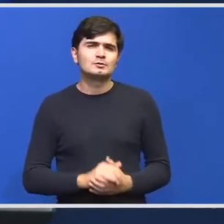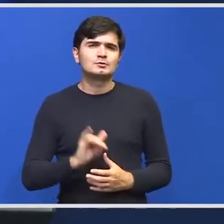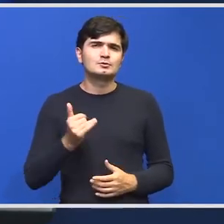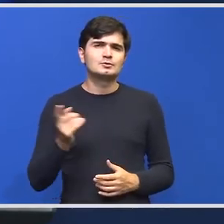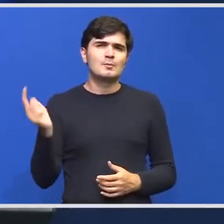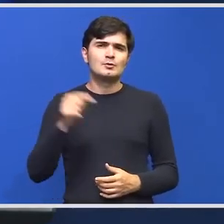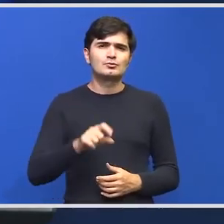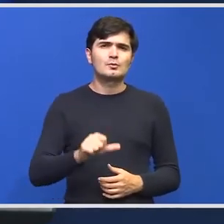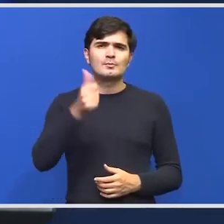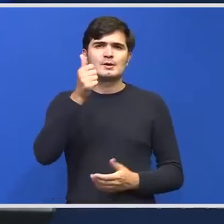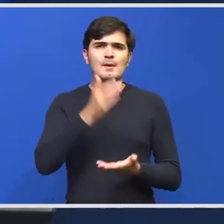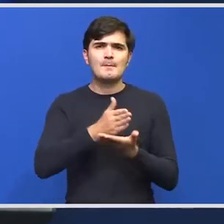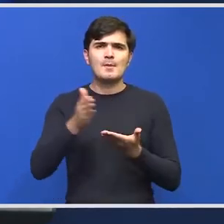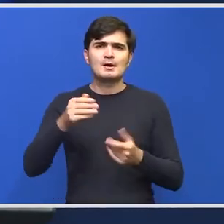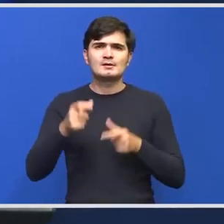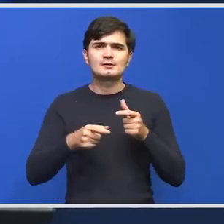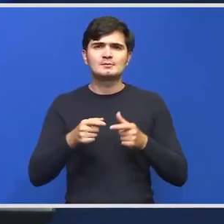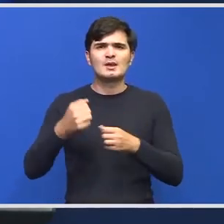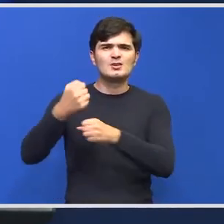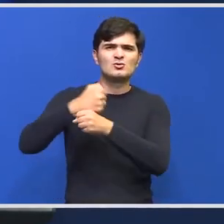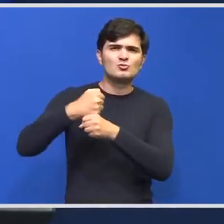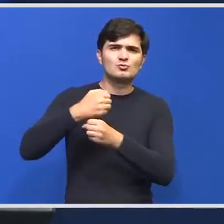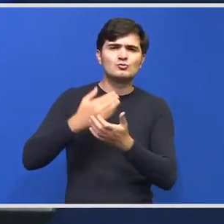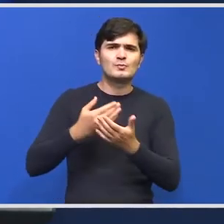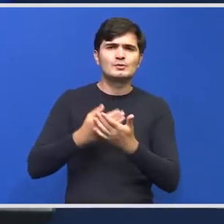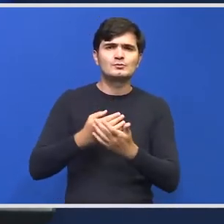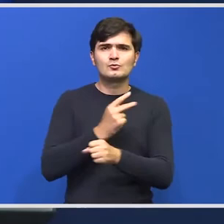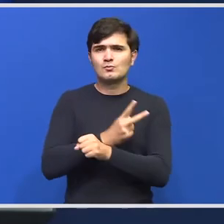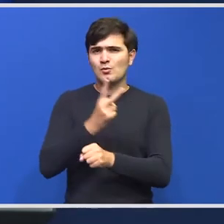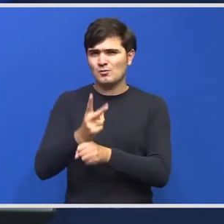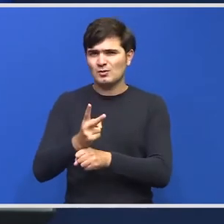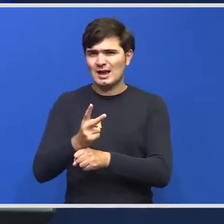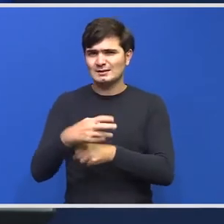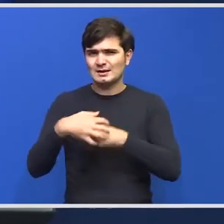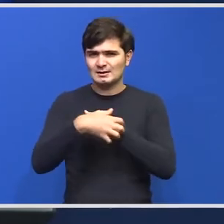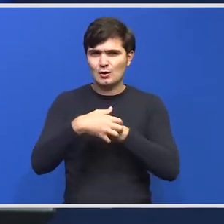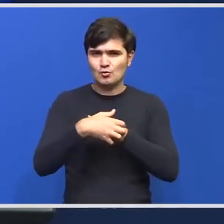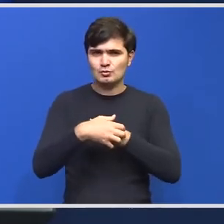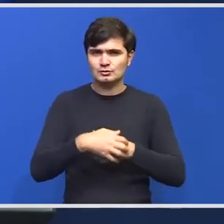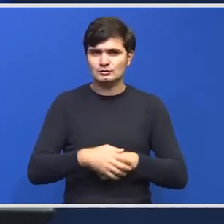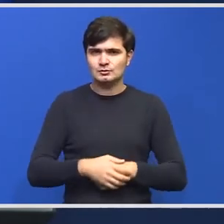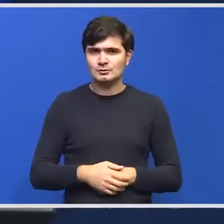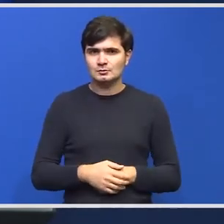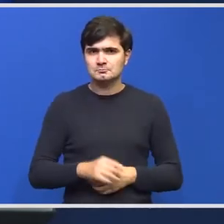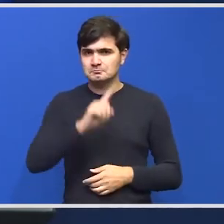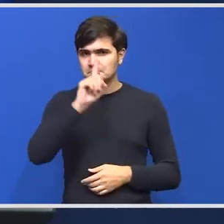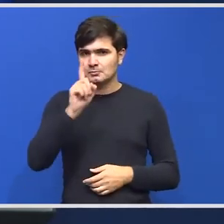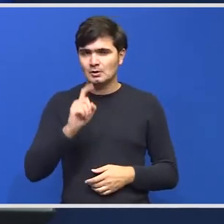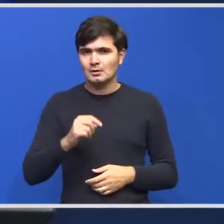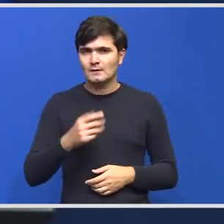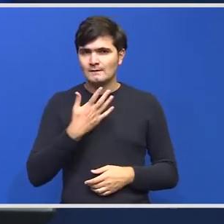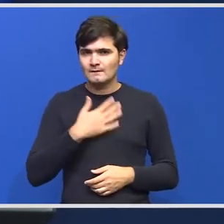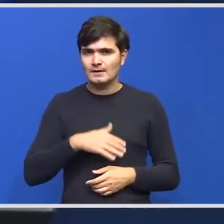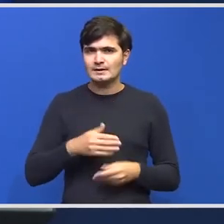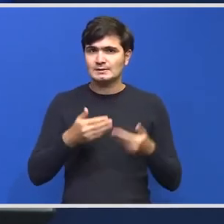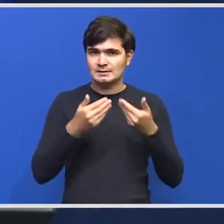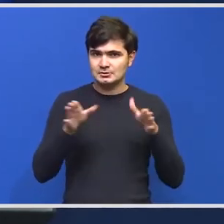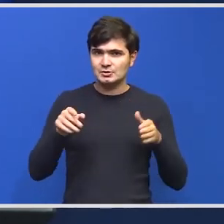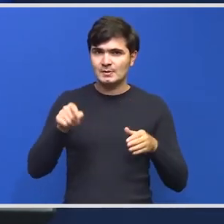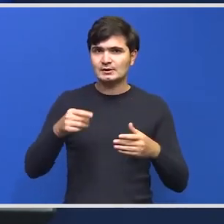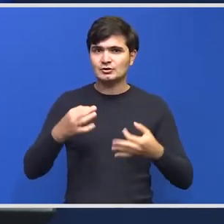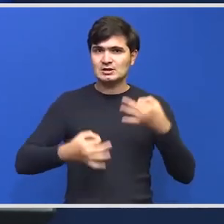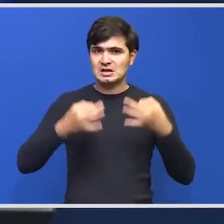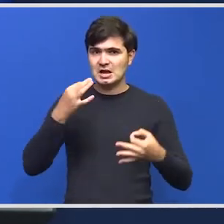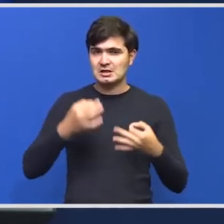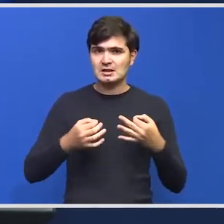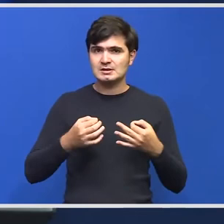inițiale referitoare la studiul privind populația de urși existentă în prezent vreți să porniți un astfel de studiu